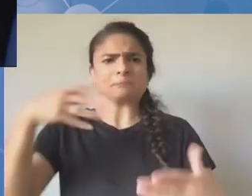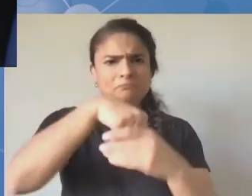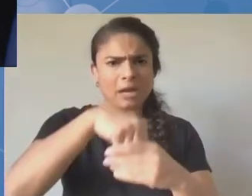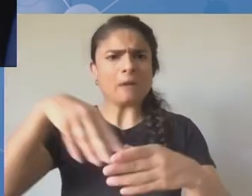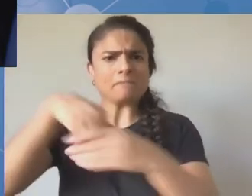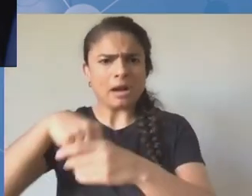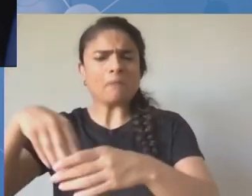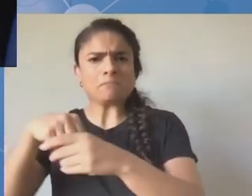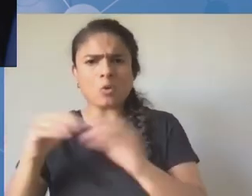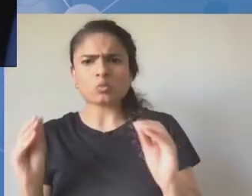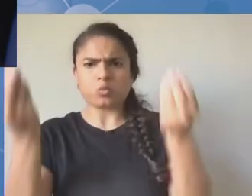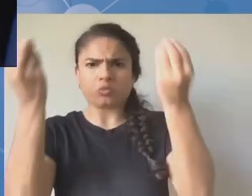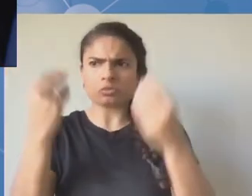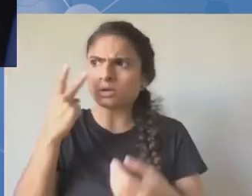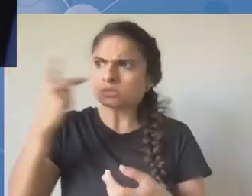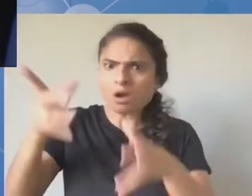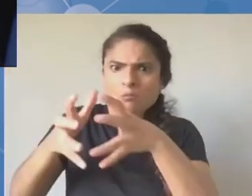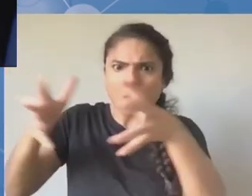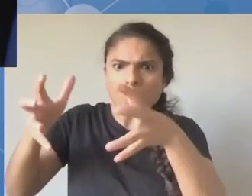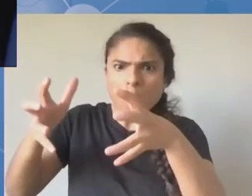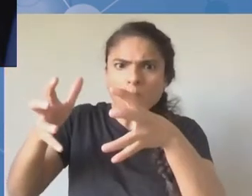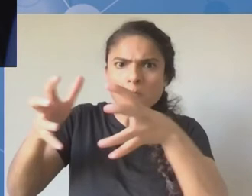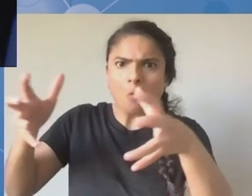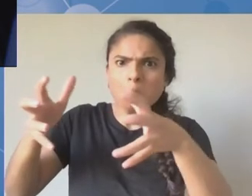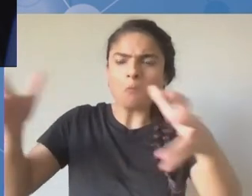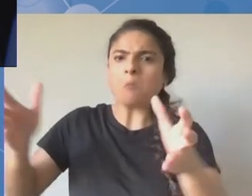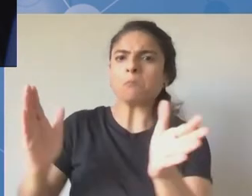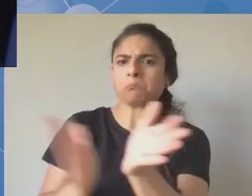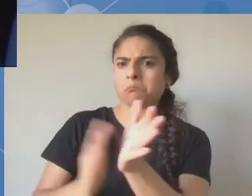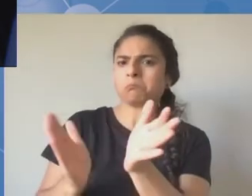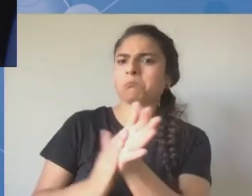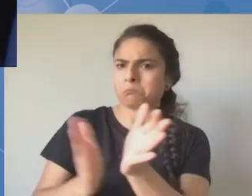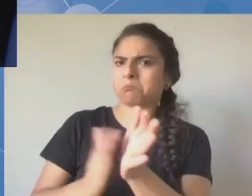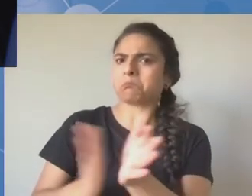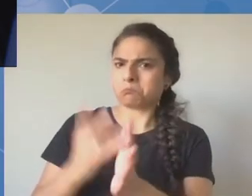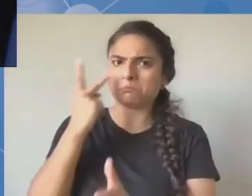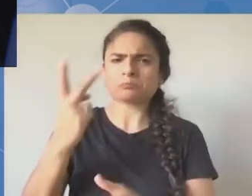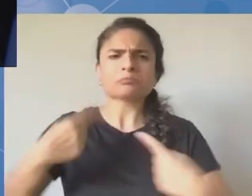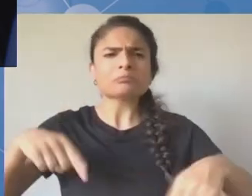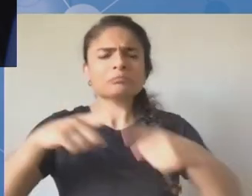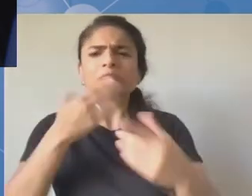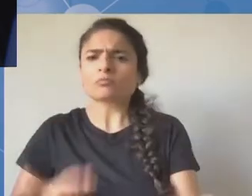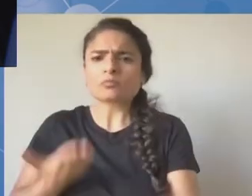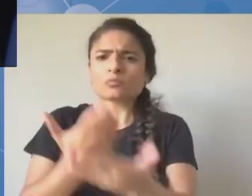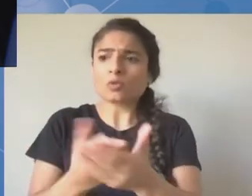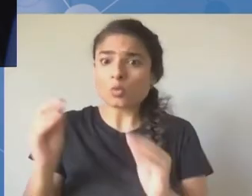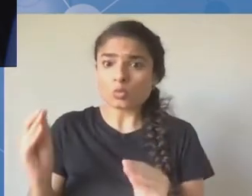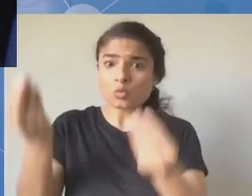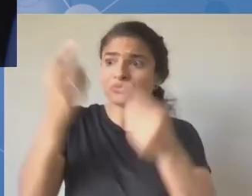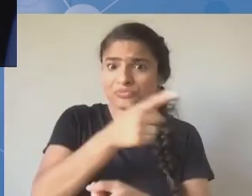nasza rekomendacja, która również wynika z fantastycznej sesji, którą